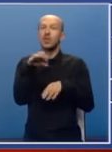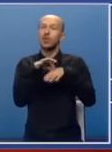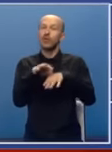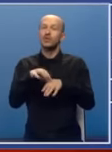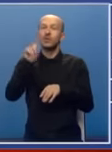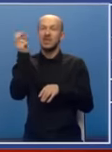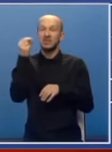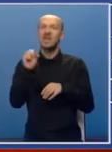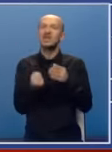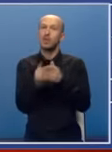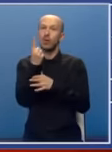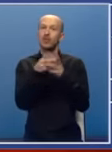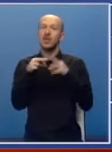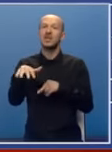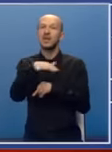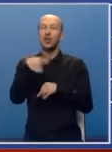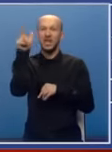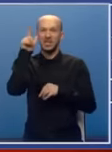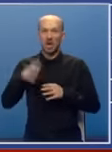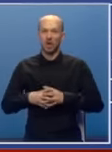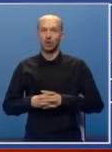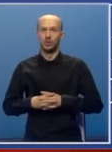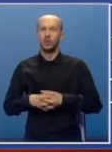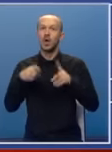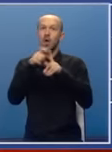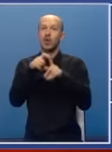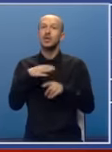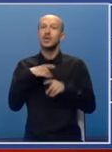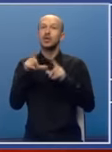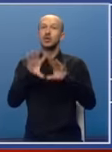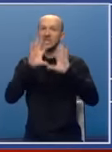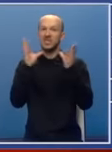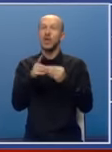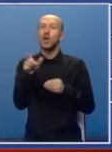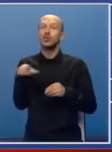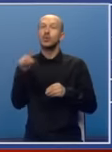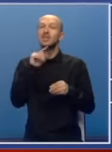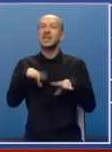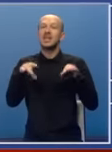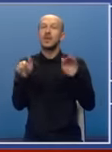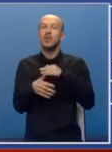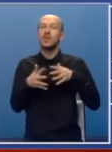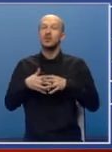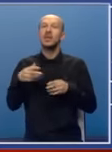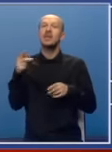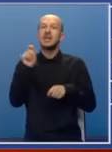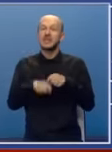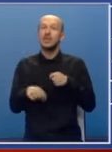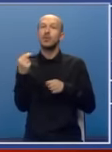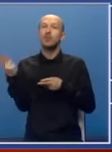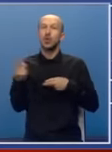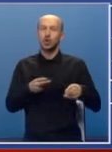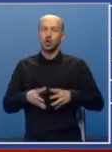Republike Srpske da se pojavljuje na teritoriji Srbije, kod nas su sve osobe koje se nalaze pod američkim sankcijama dobro došle,